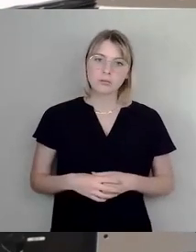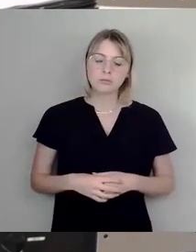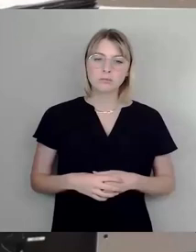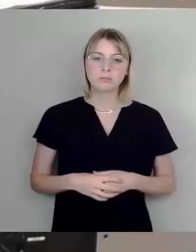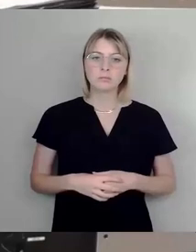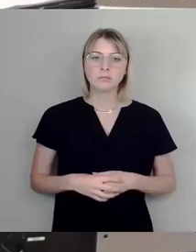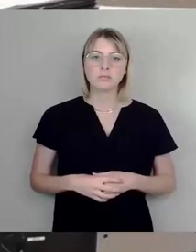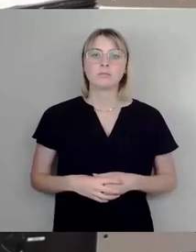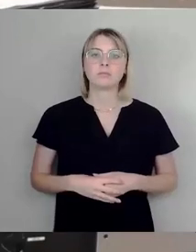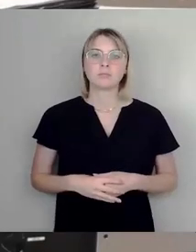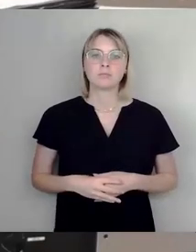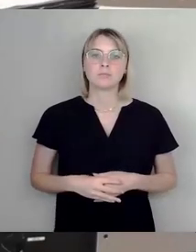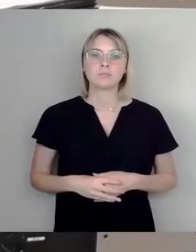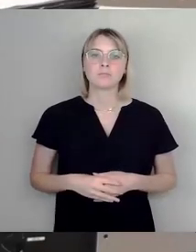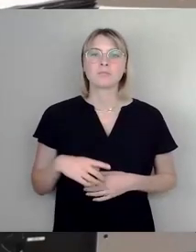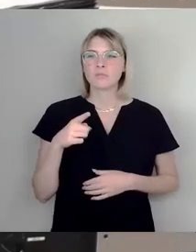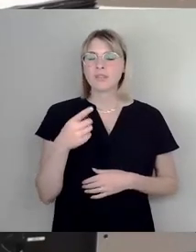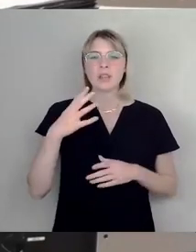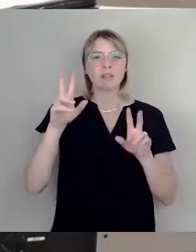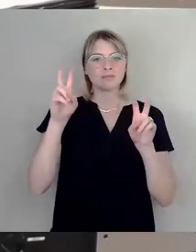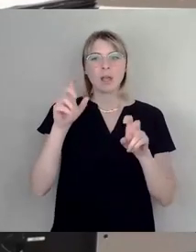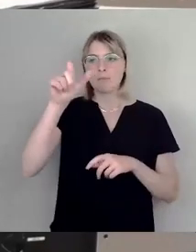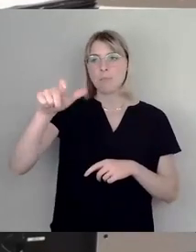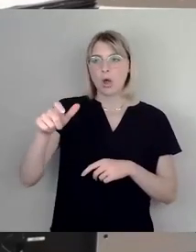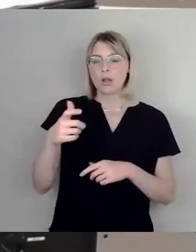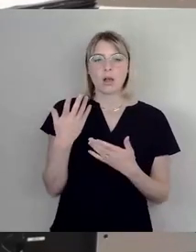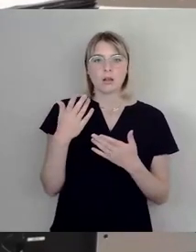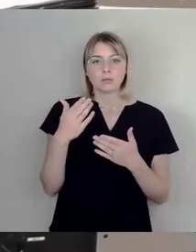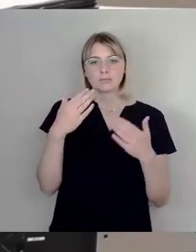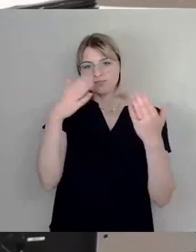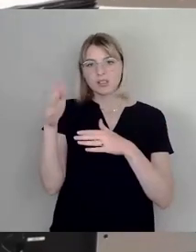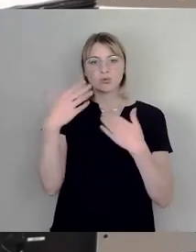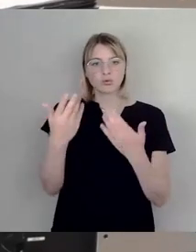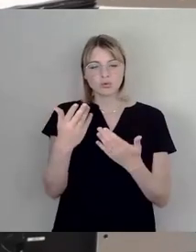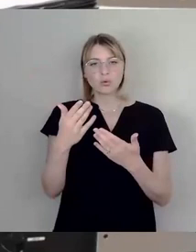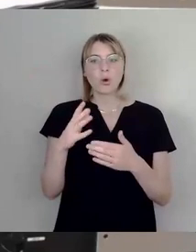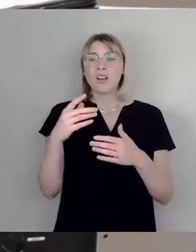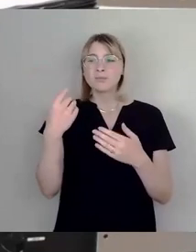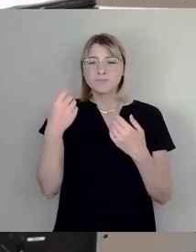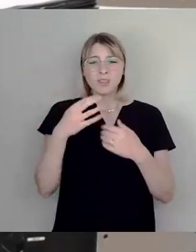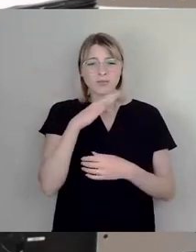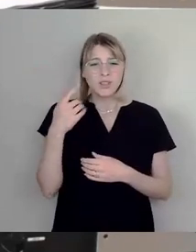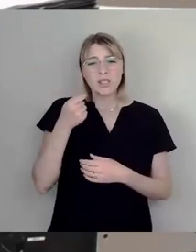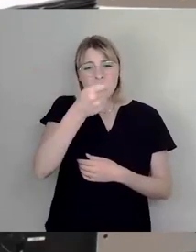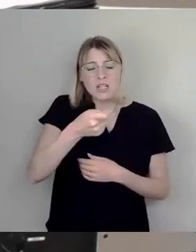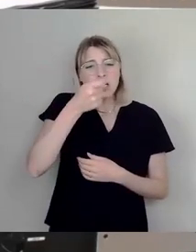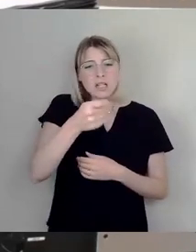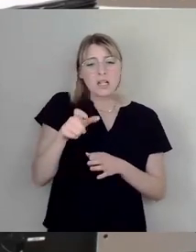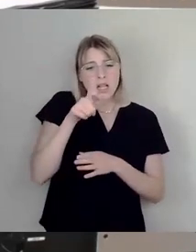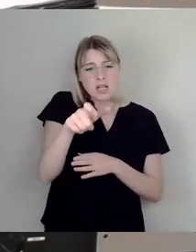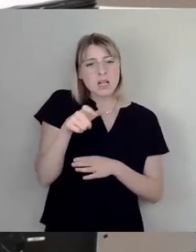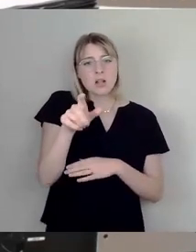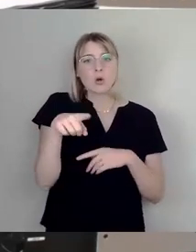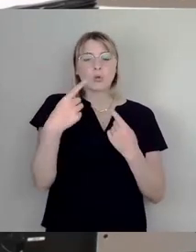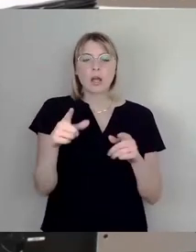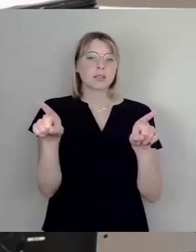Das ist im Prinzip hier Bürgertäuschung, was hier betrieben wird. Wir geben ein Heidengeld dafür aus und haben am Ende eine Versiegelung wie zuvor. Und jetzt sage ich Ihnen mal,